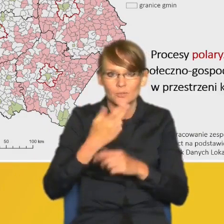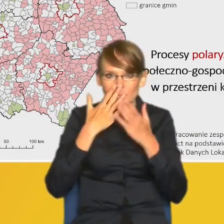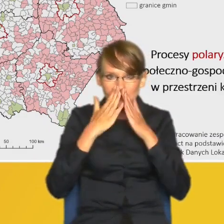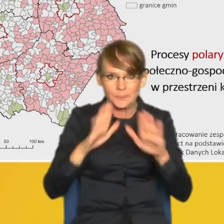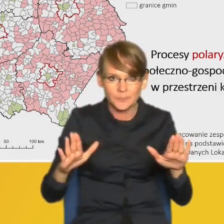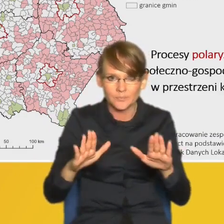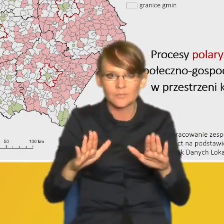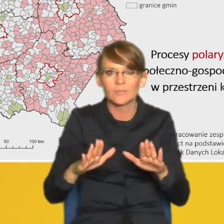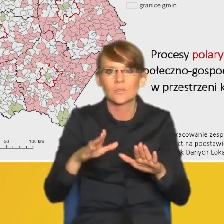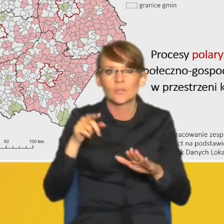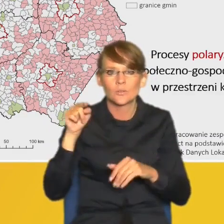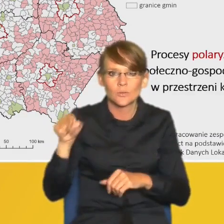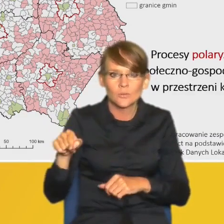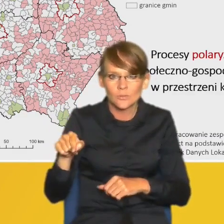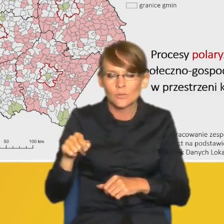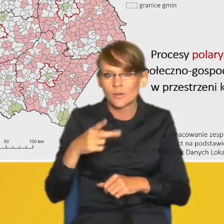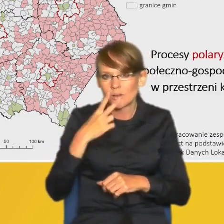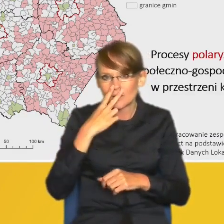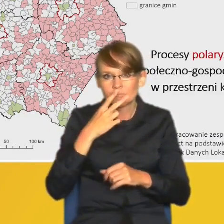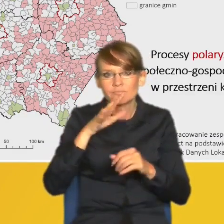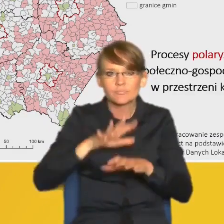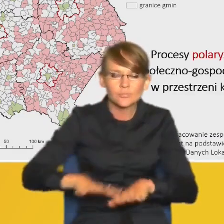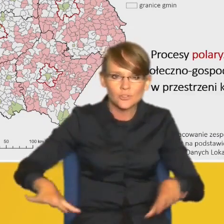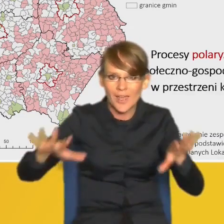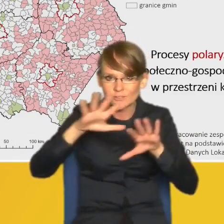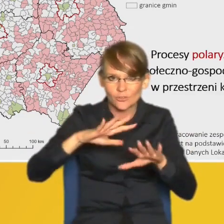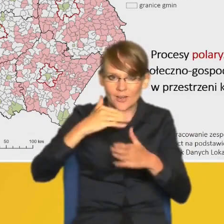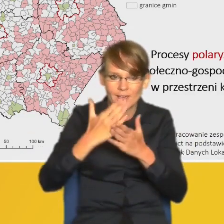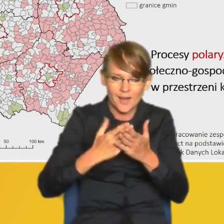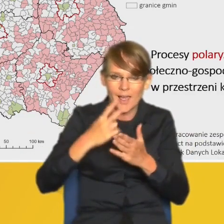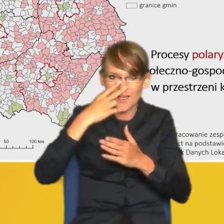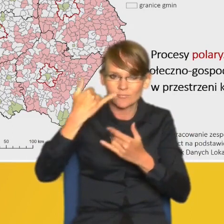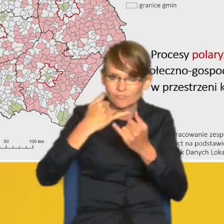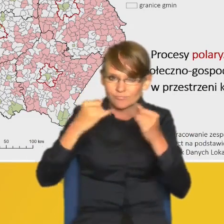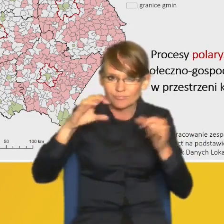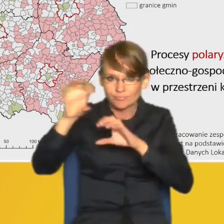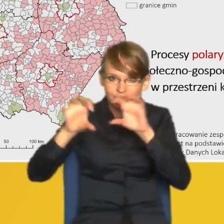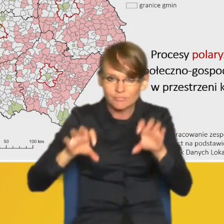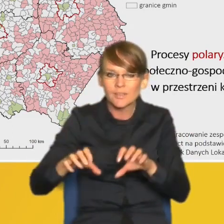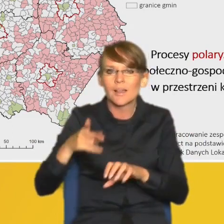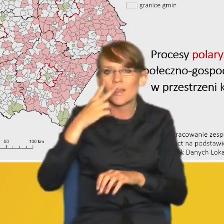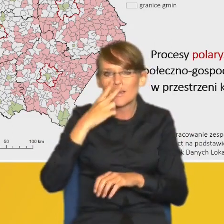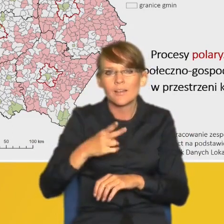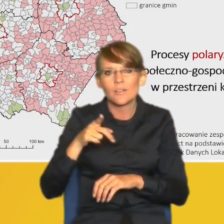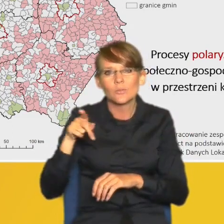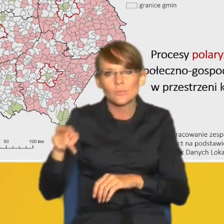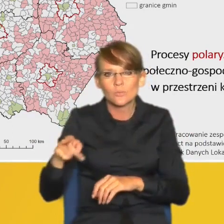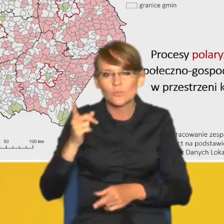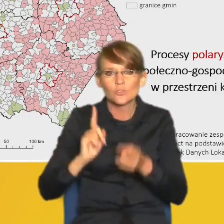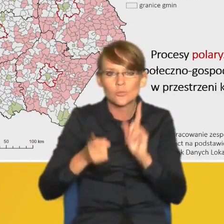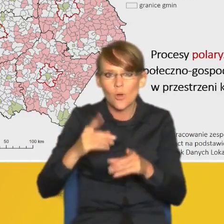polaryzację przestrzeni kraju, to poziom i dynamika rozwoju